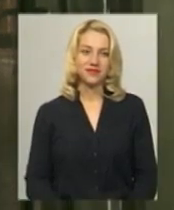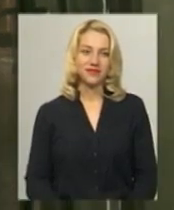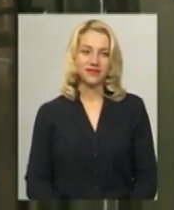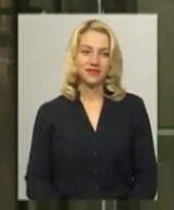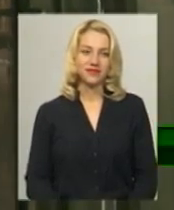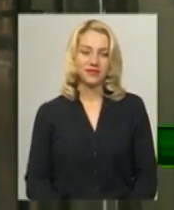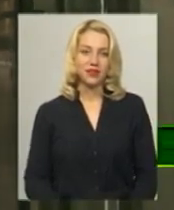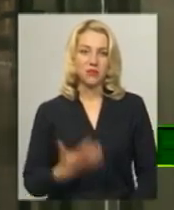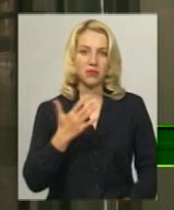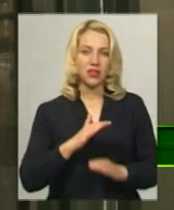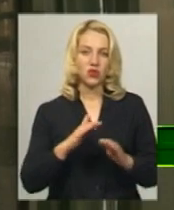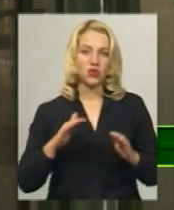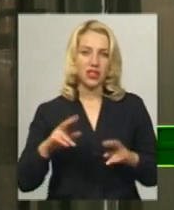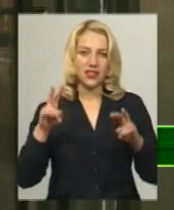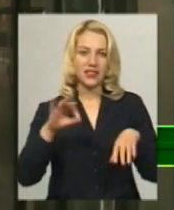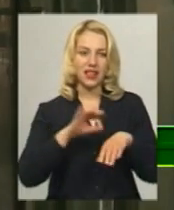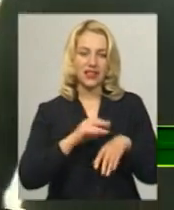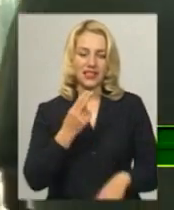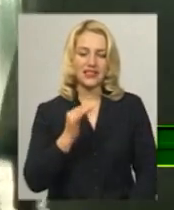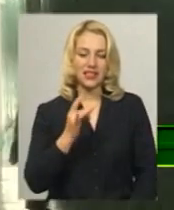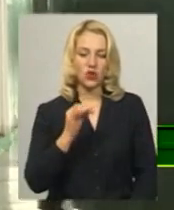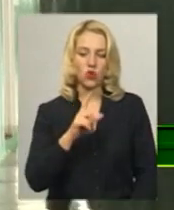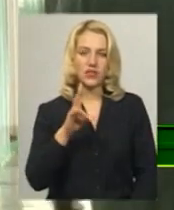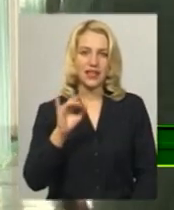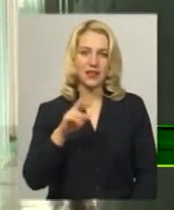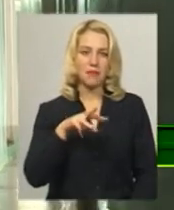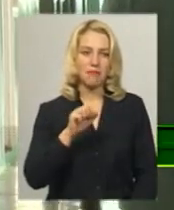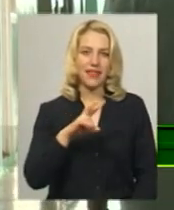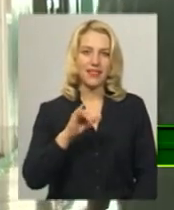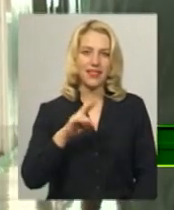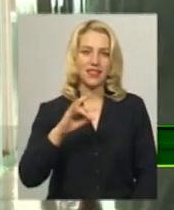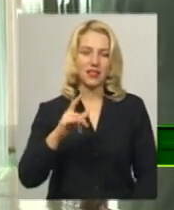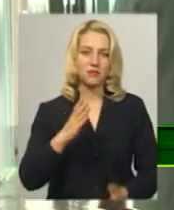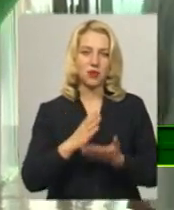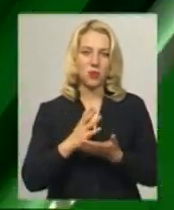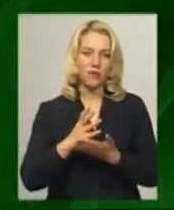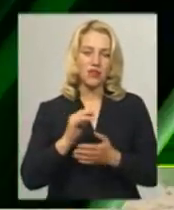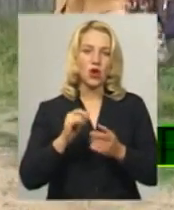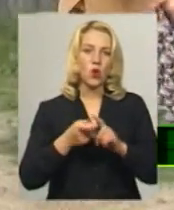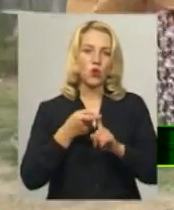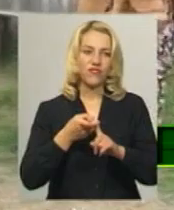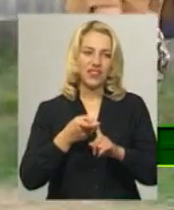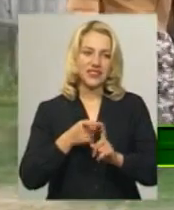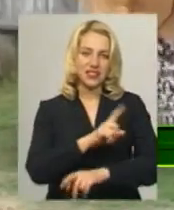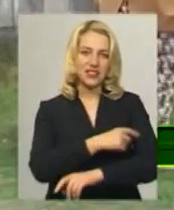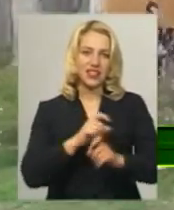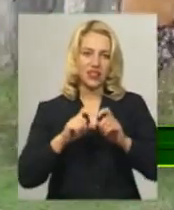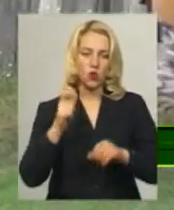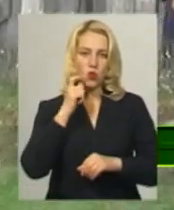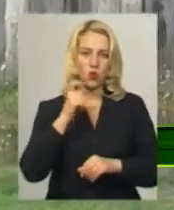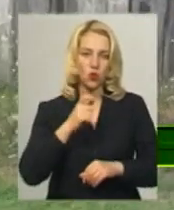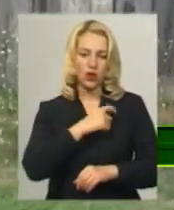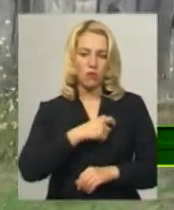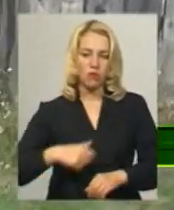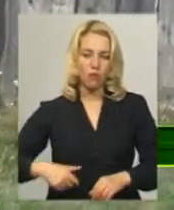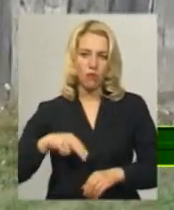П'ятеро дітей з діагнозом сирозний менінгіт перебувають у Хмельницькій міській інфекційній лікарні. Укрпошта з наступного